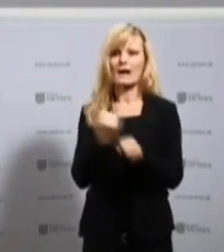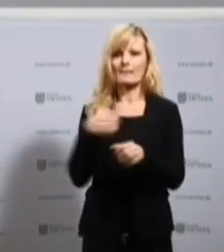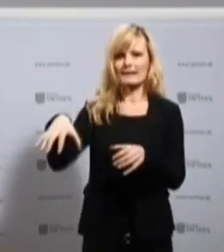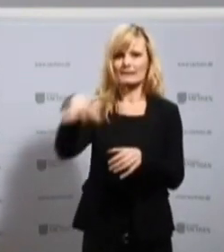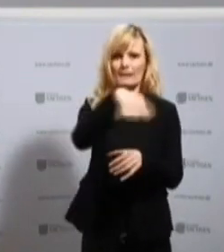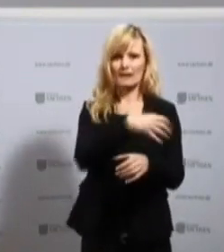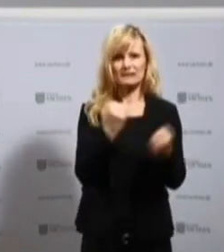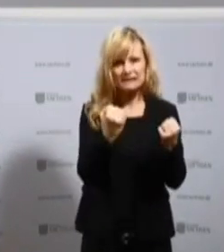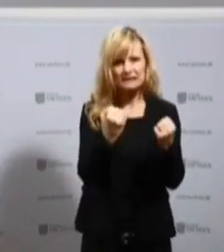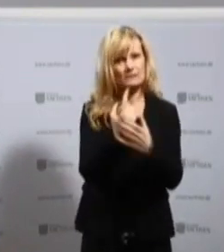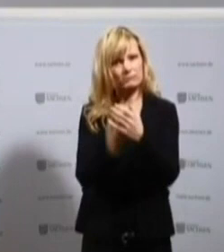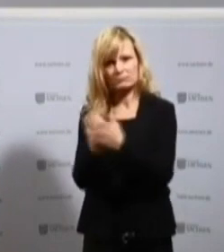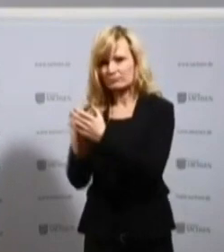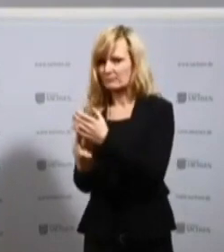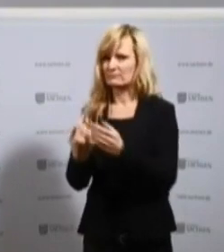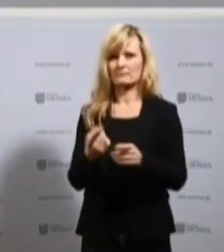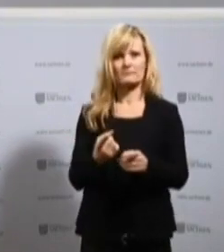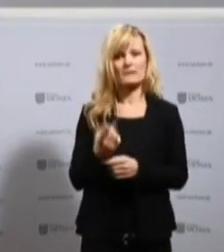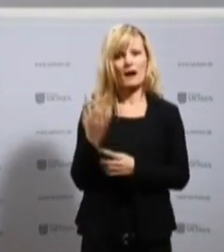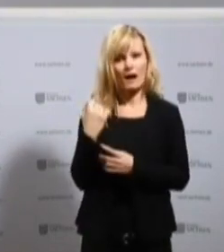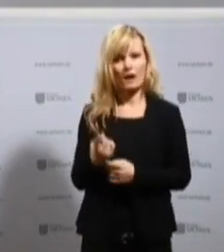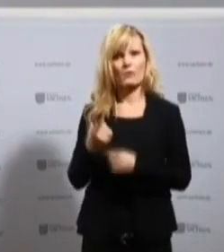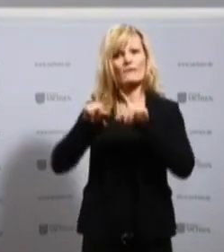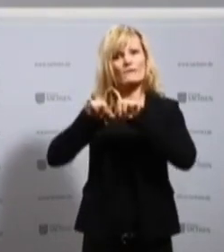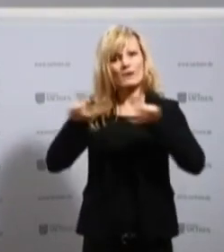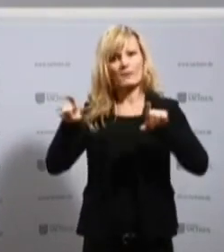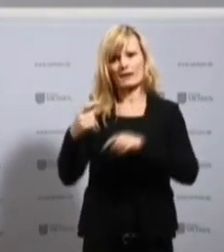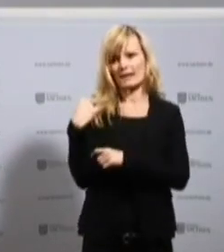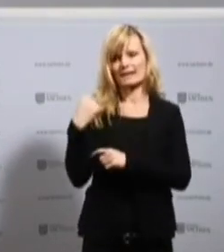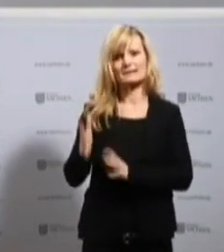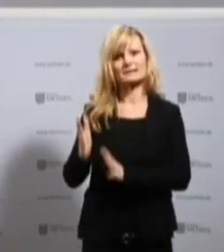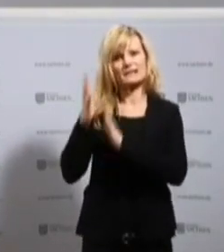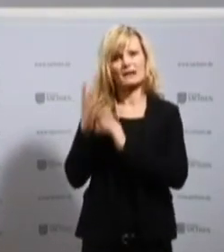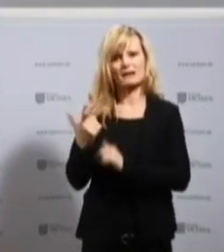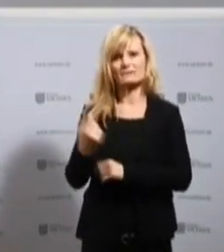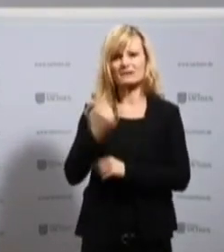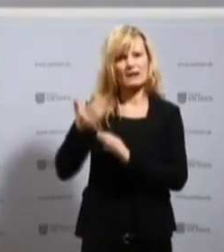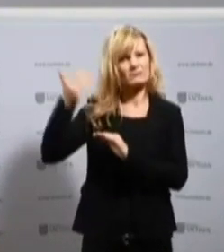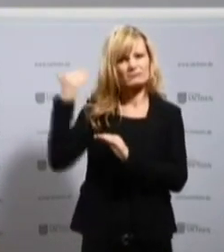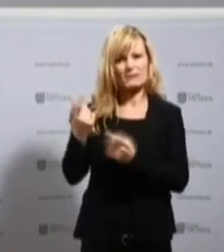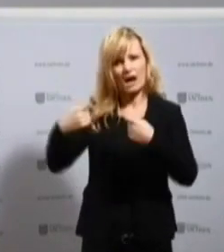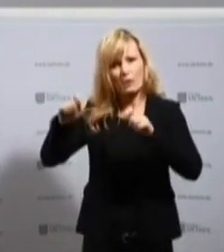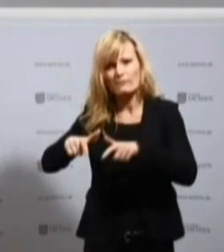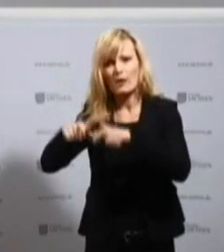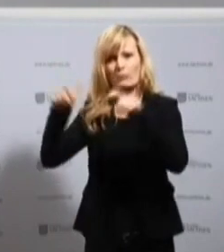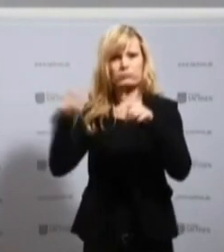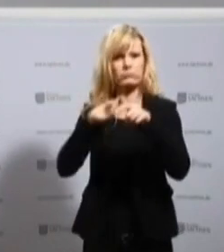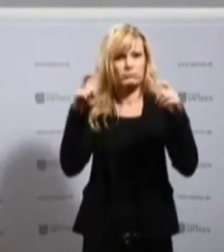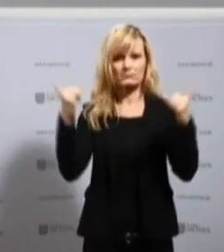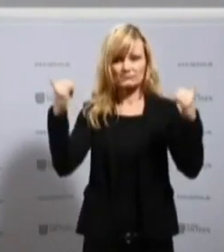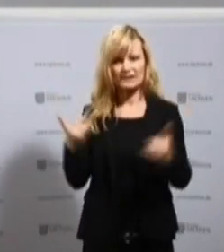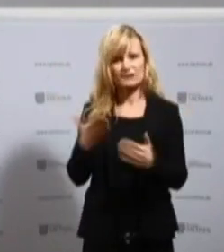dass Unternehmerinnen und Unternehmer, die über die letzten Jahrzehnte etwas aufgebaut haben, auch über diese schwierigen Monate